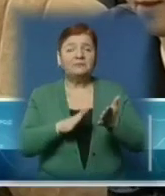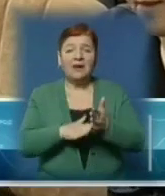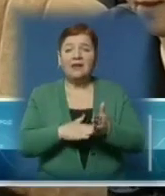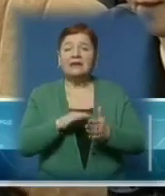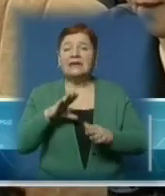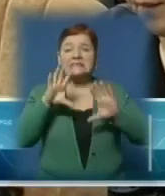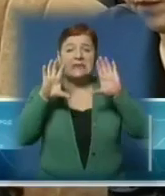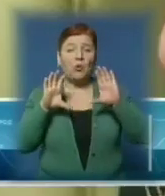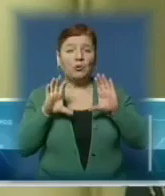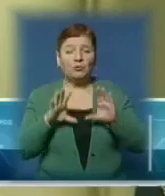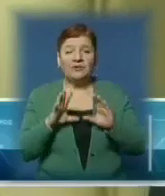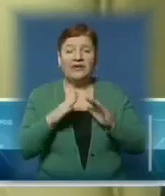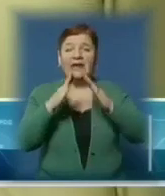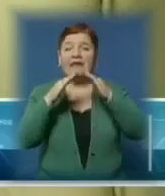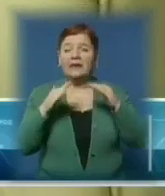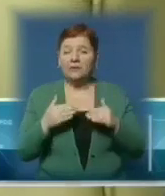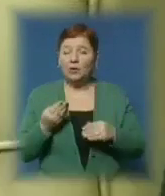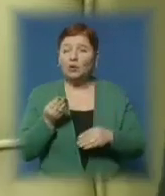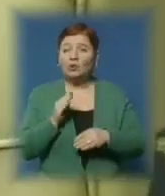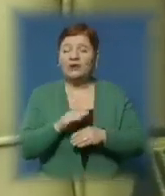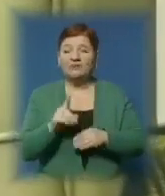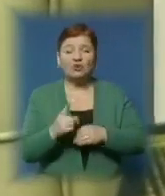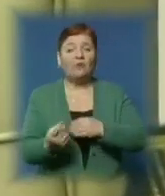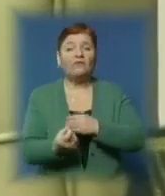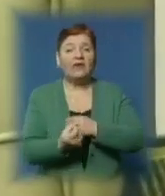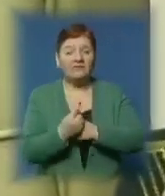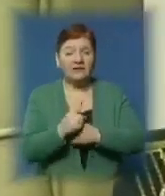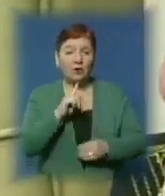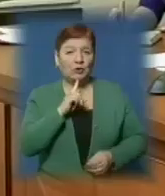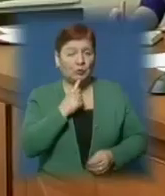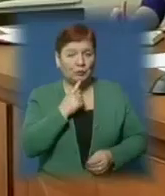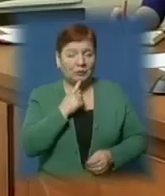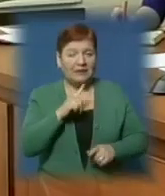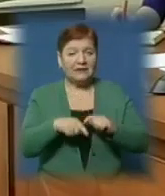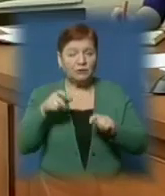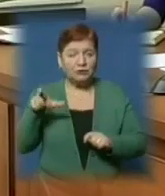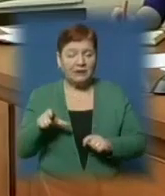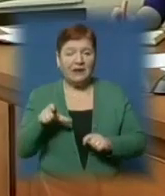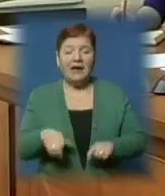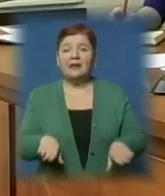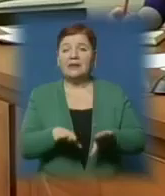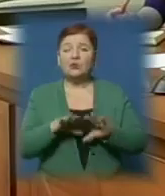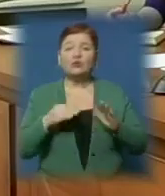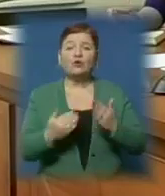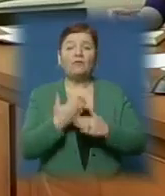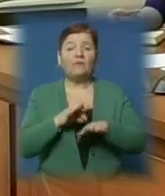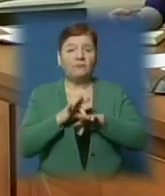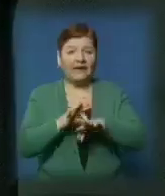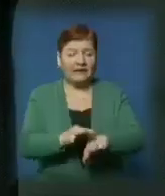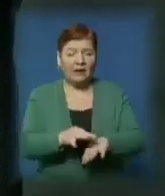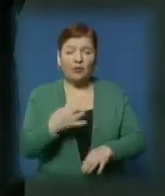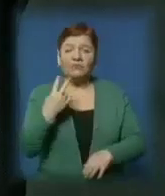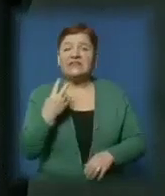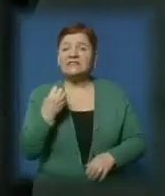незаконної вирубки ялинок. І додав, що виявити порушників досить складно. Посадовець також розповів про нововведення. У